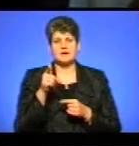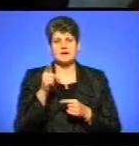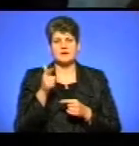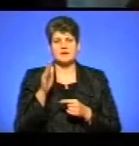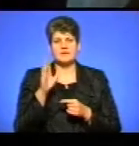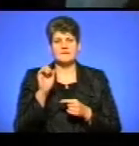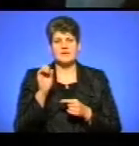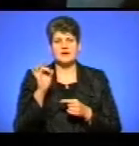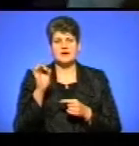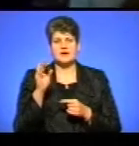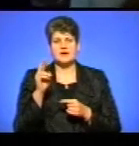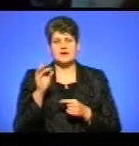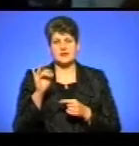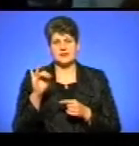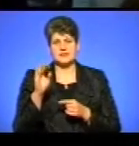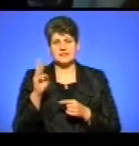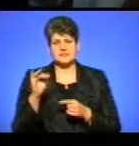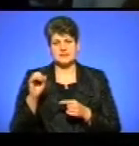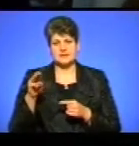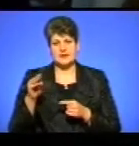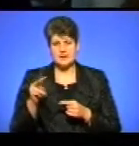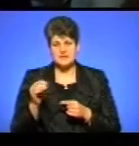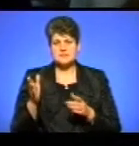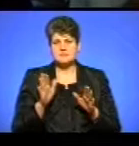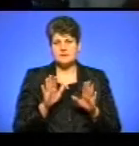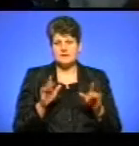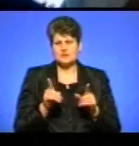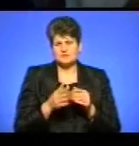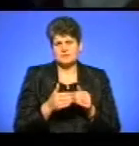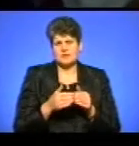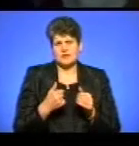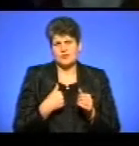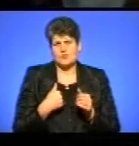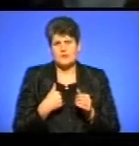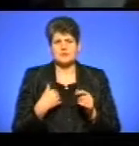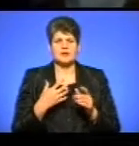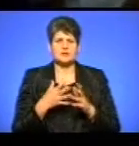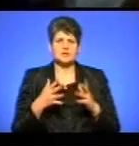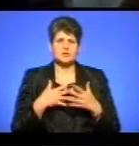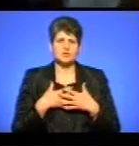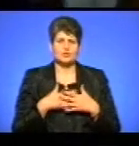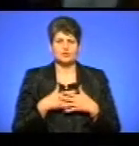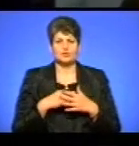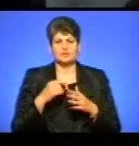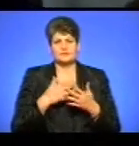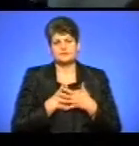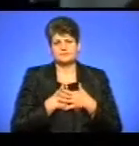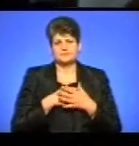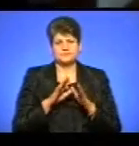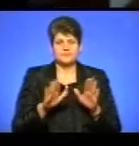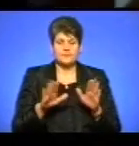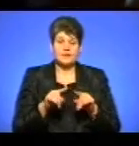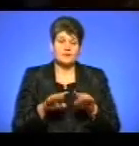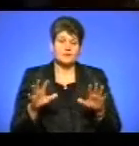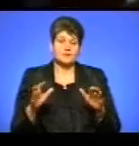Вони мені просто дуже подобаються, щось близьке до мене. Я найбільше люблю ліруку співати, і тому отак якось